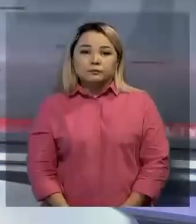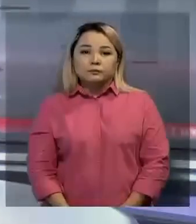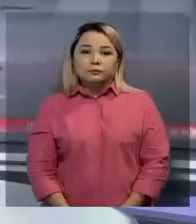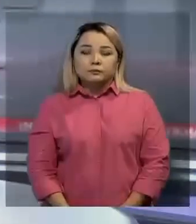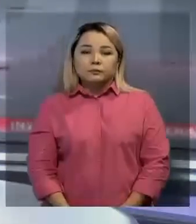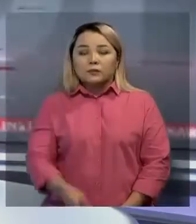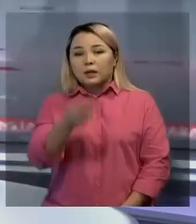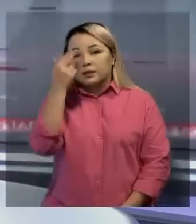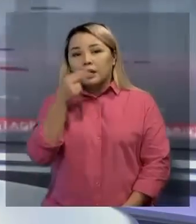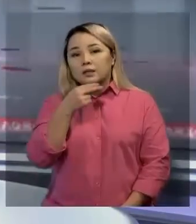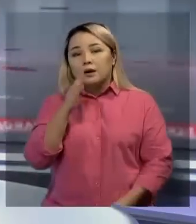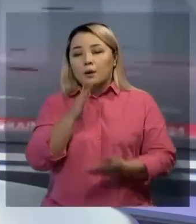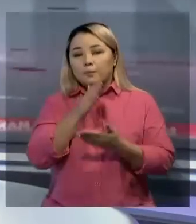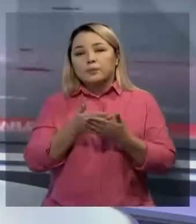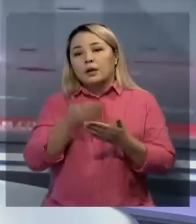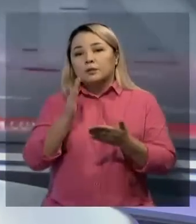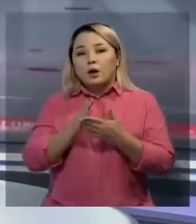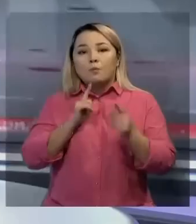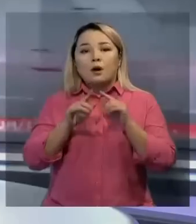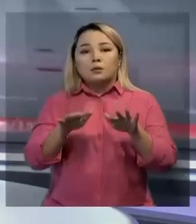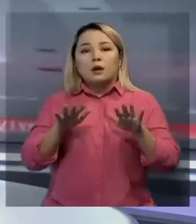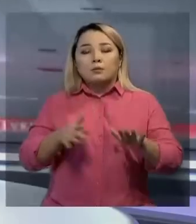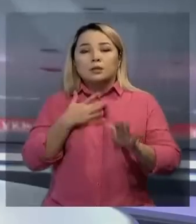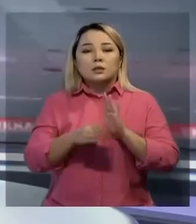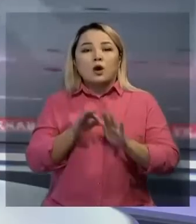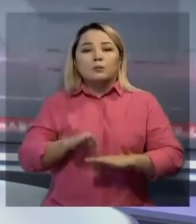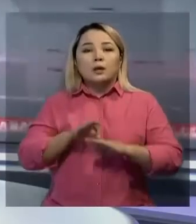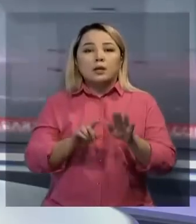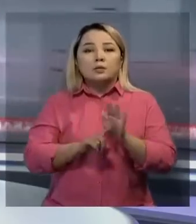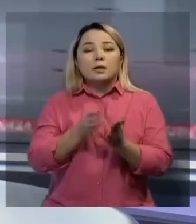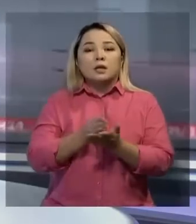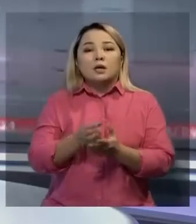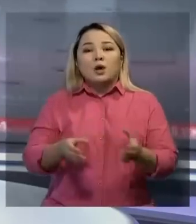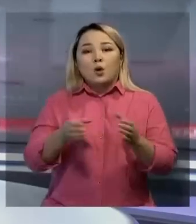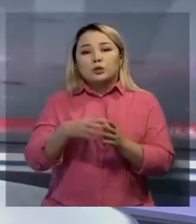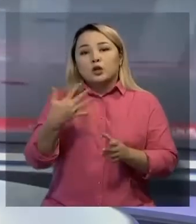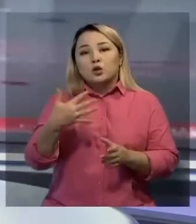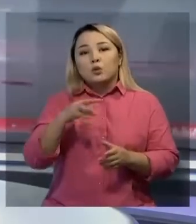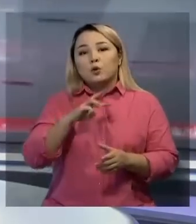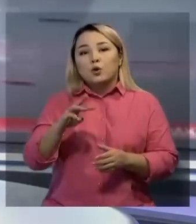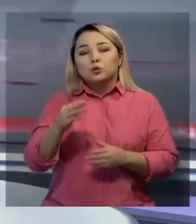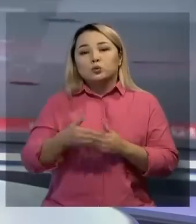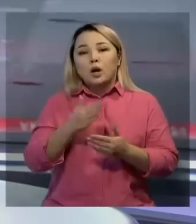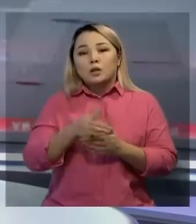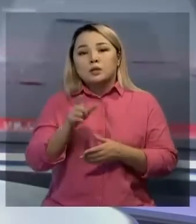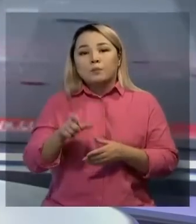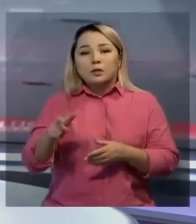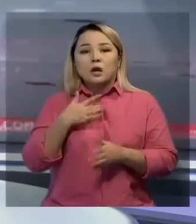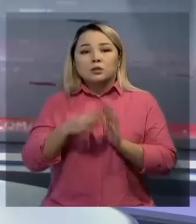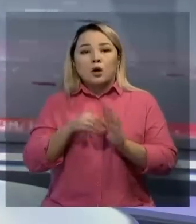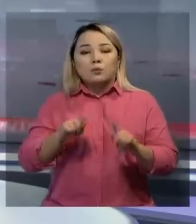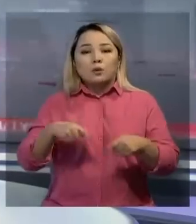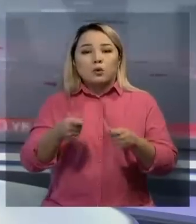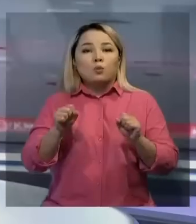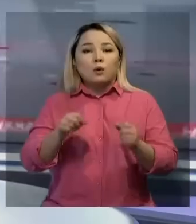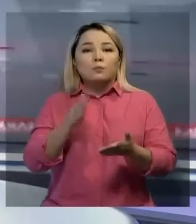Ал Италияда мерзімінен бұрын парламенттік сайлау бастады. Саяси енау қанда 50 миллионға жоға заматтың дауыс бері мүмкіндігі бар.